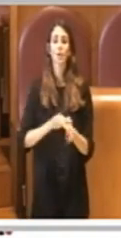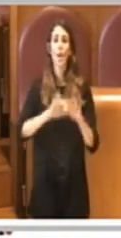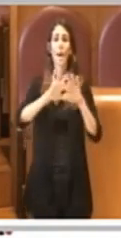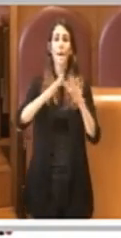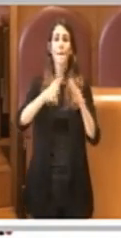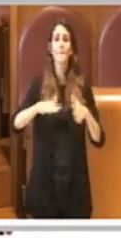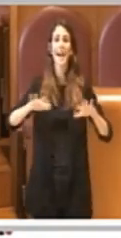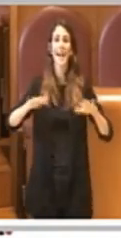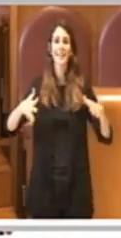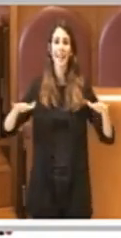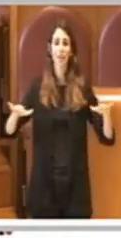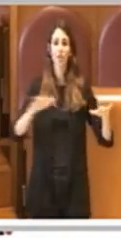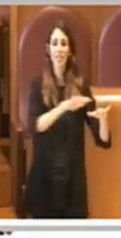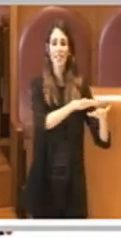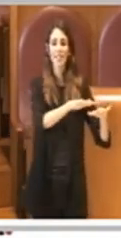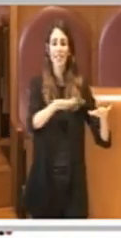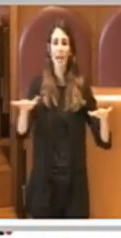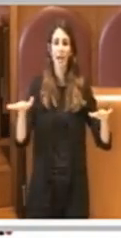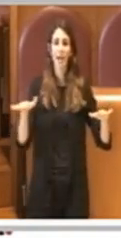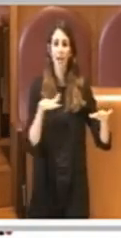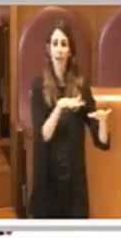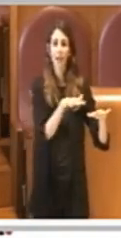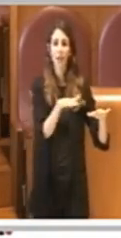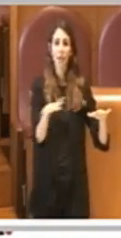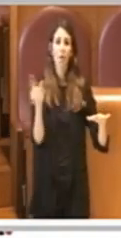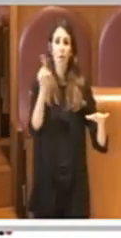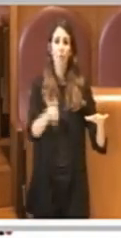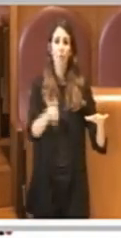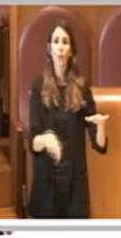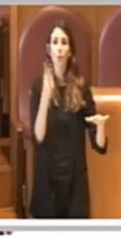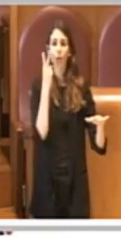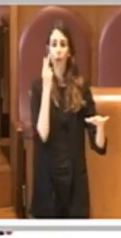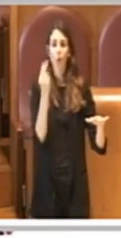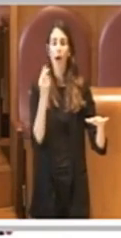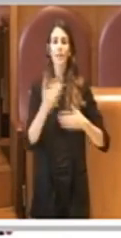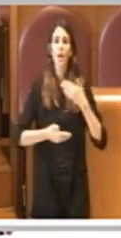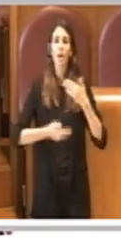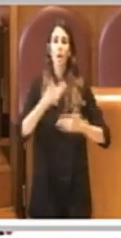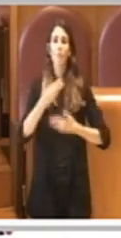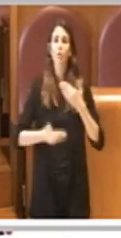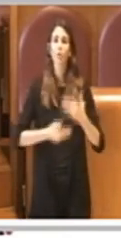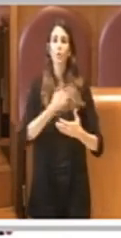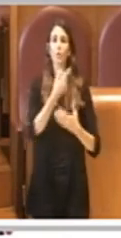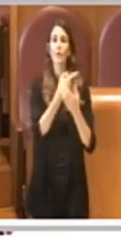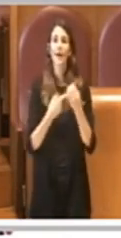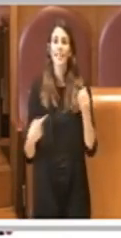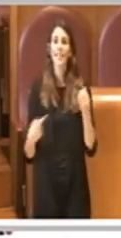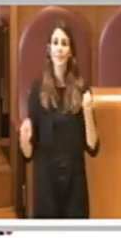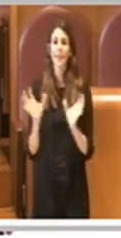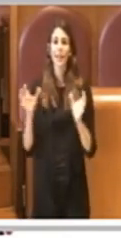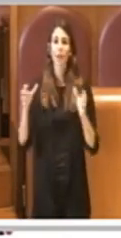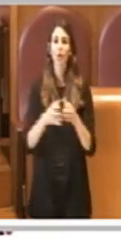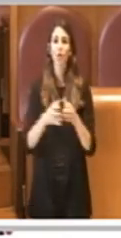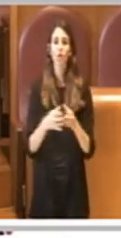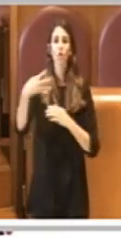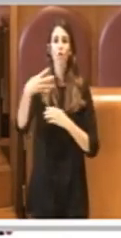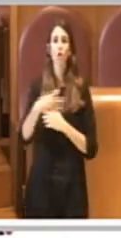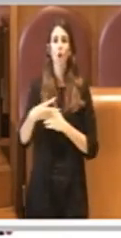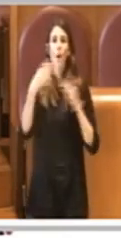poi appunto per quello che riguarda la procedura fallimentare del Consorzio Michelangelo.